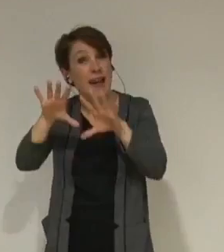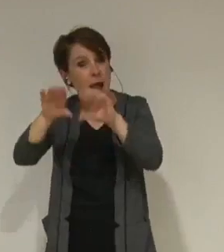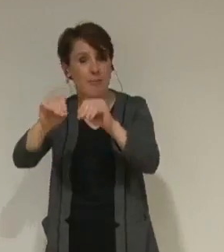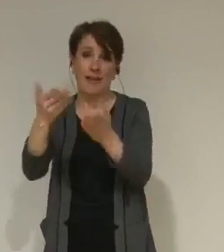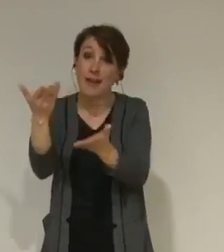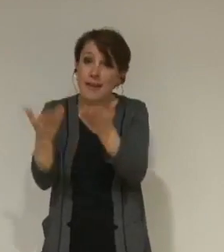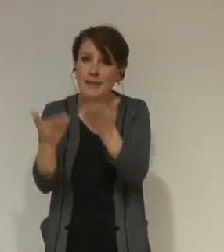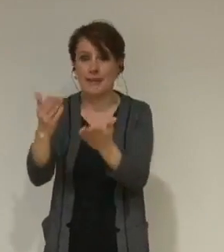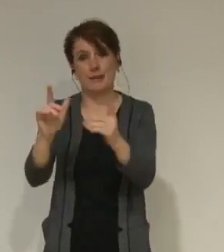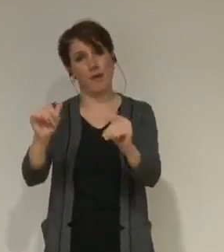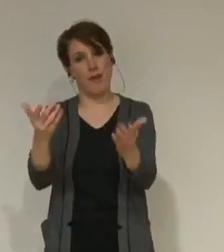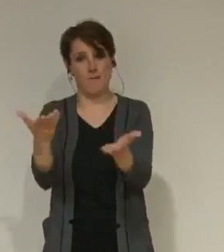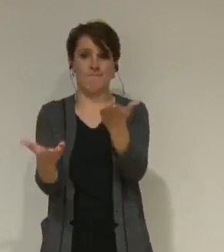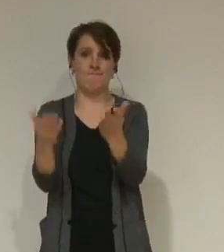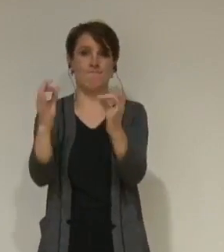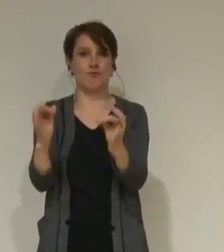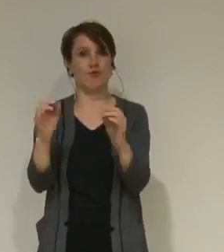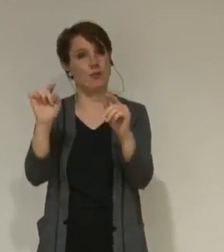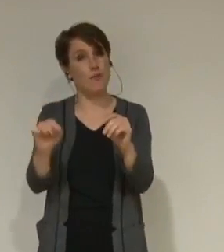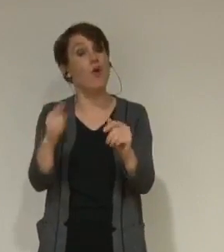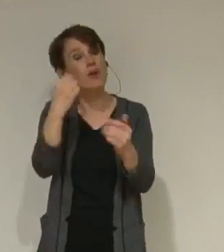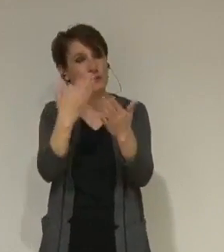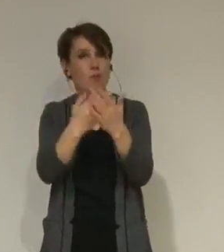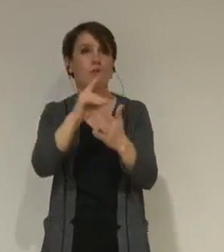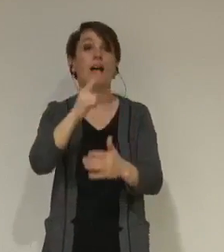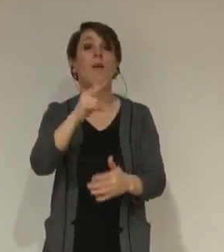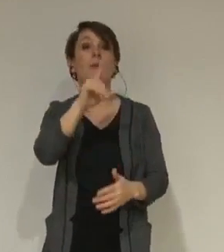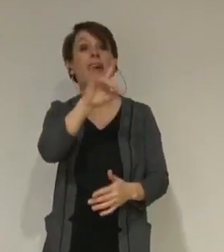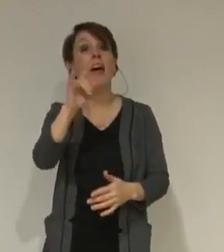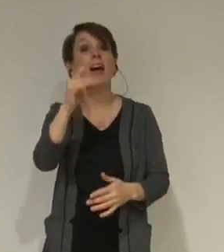Raison pour laquelle nous voterons contre ce PLH.